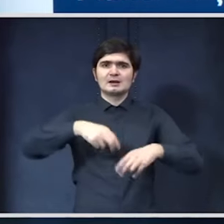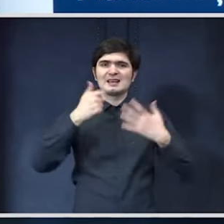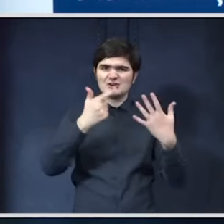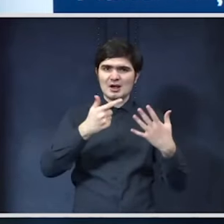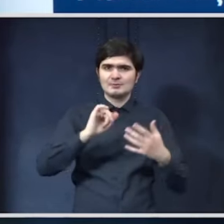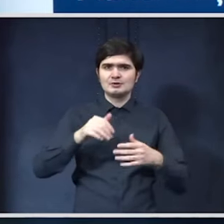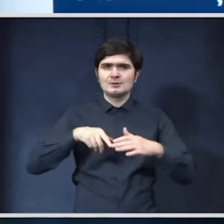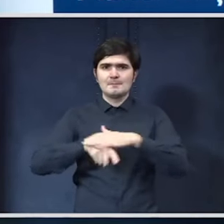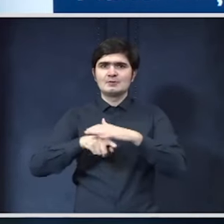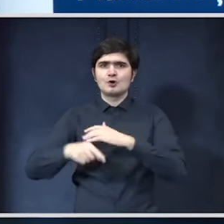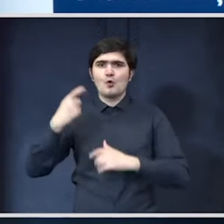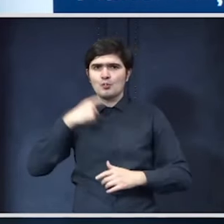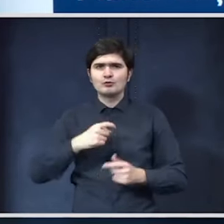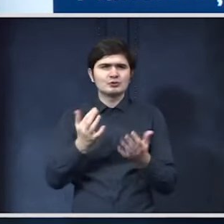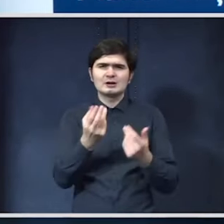Metroul de la Cluj